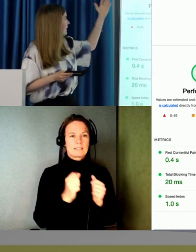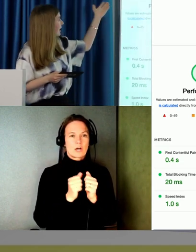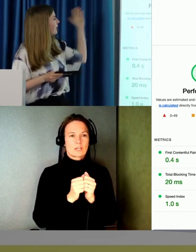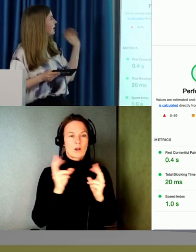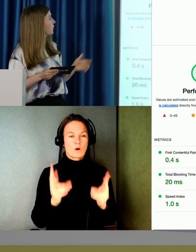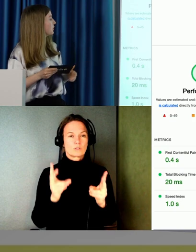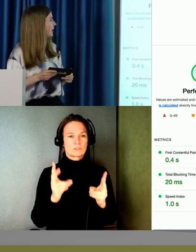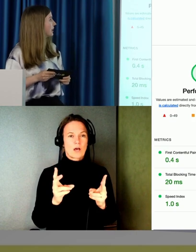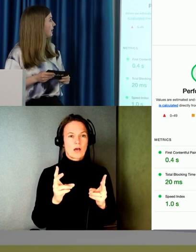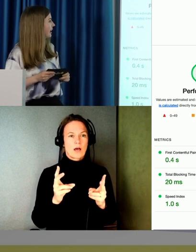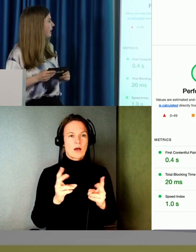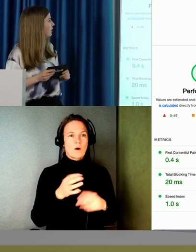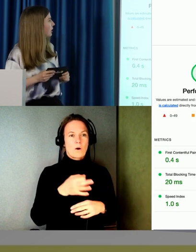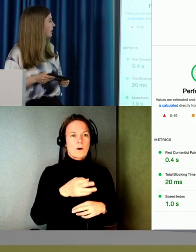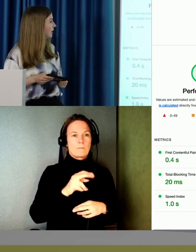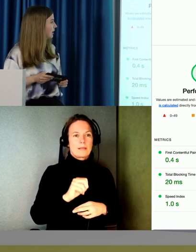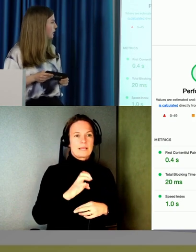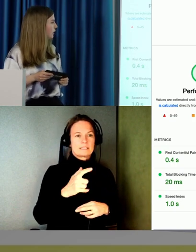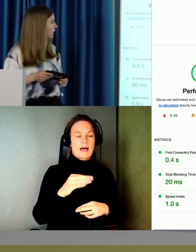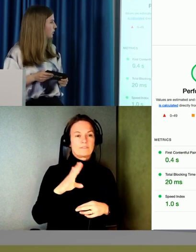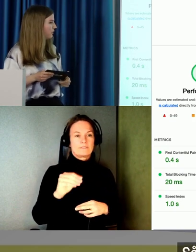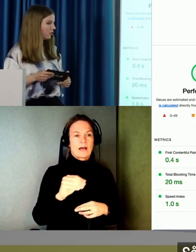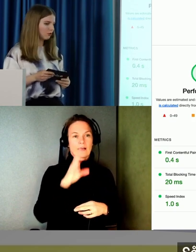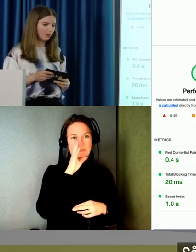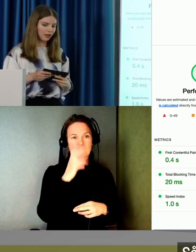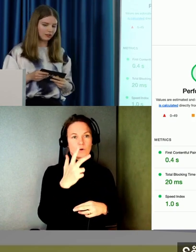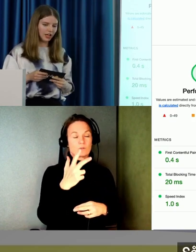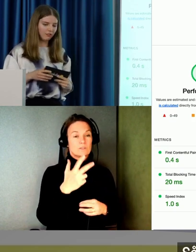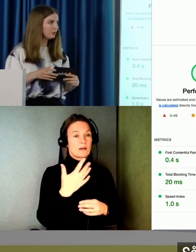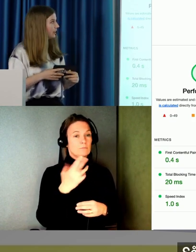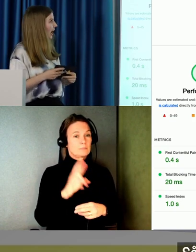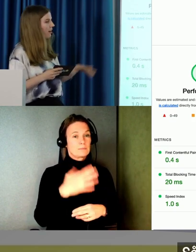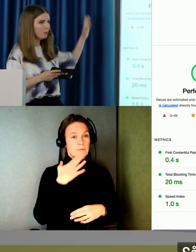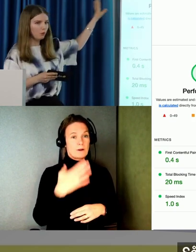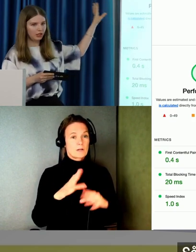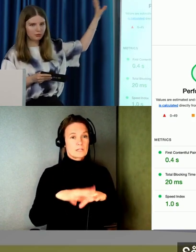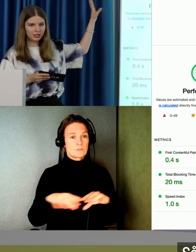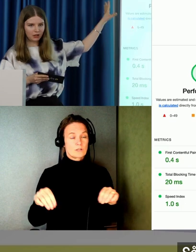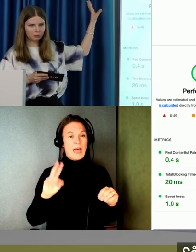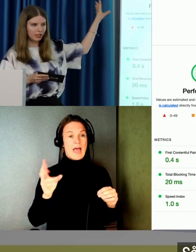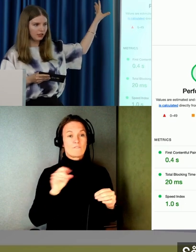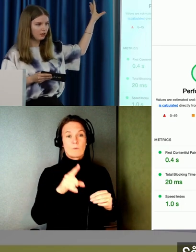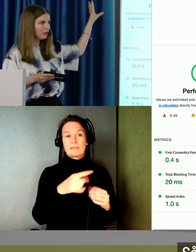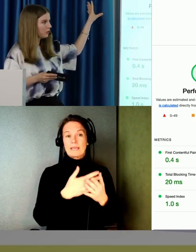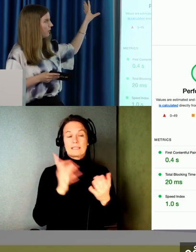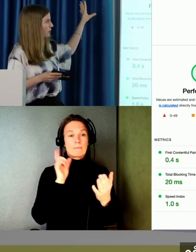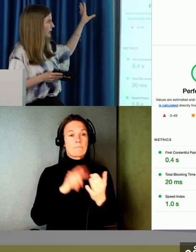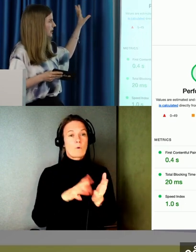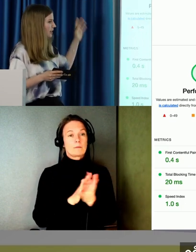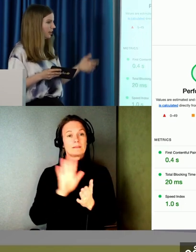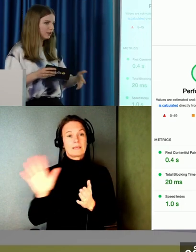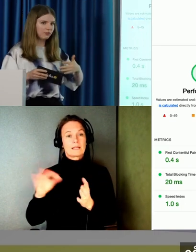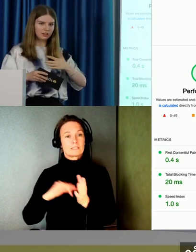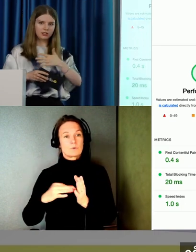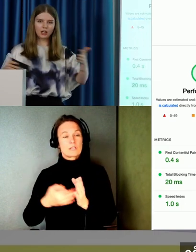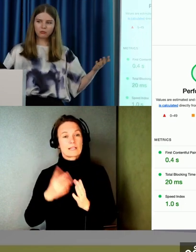Och prestanda 98. Vilket inte heller är dåligt. Så det var som att. Även om inte det här var målet med deras projekt. Så var det som